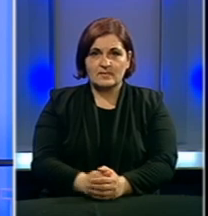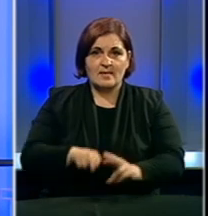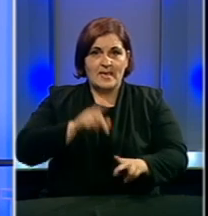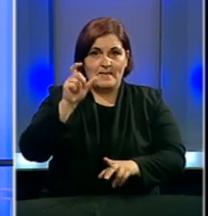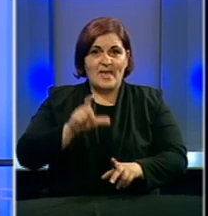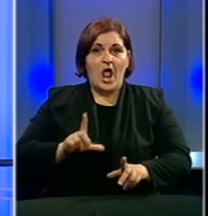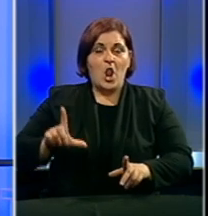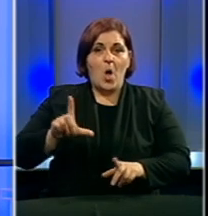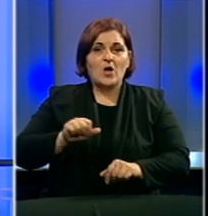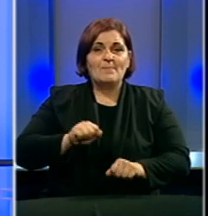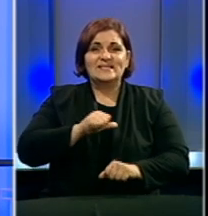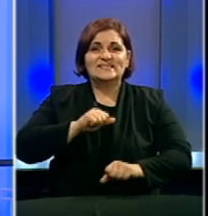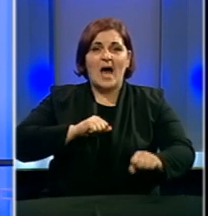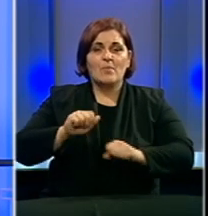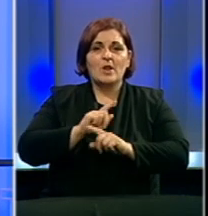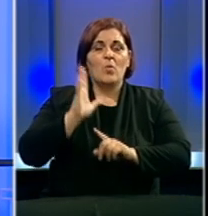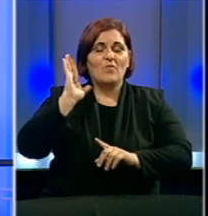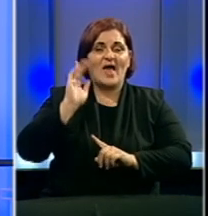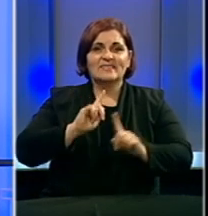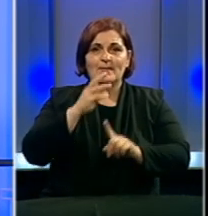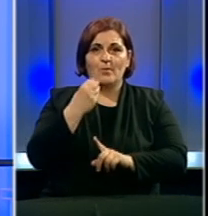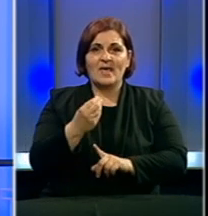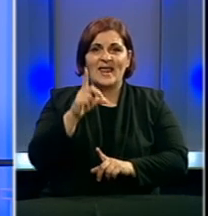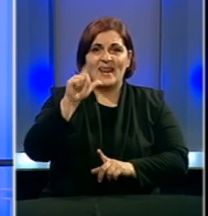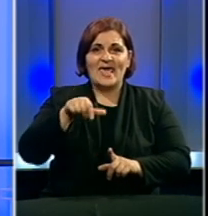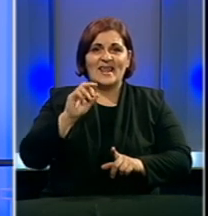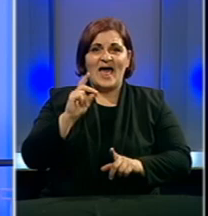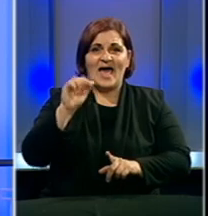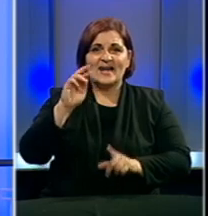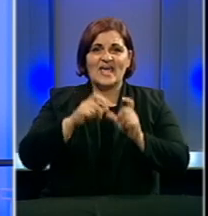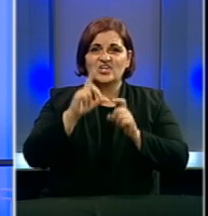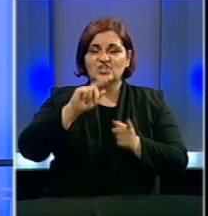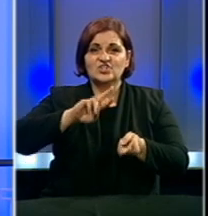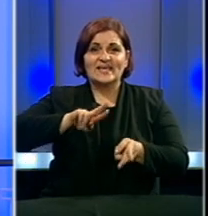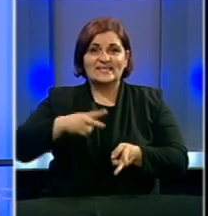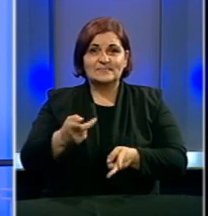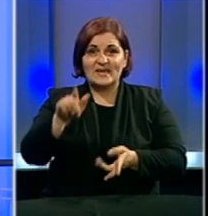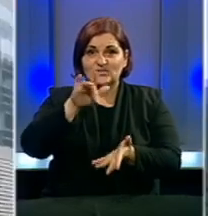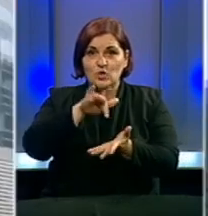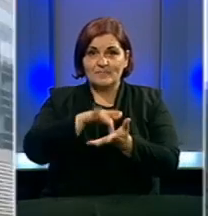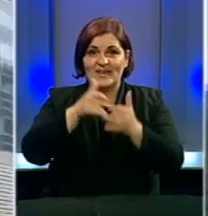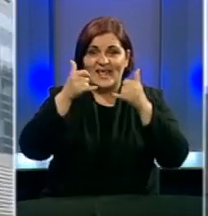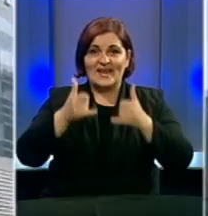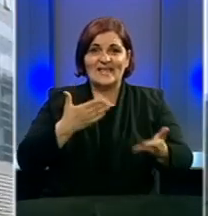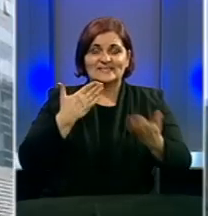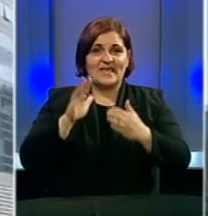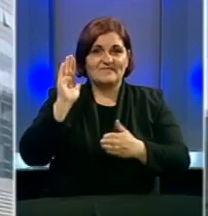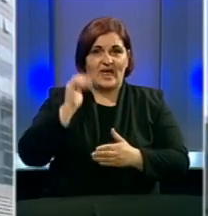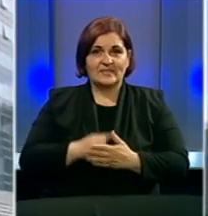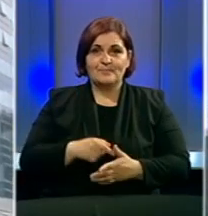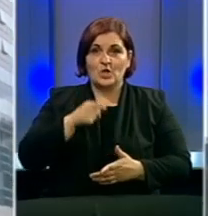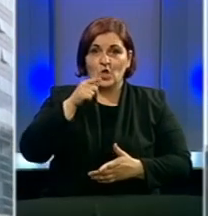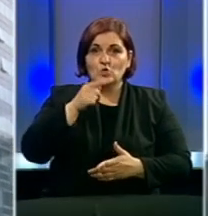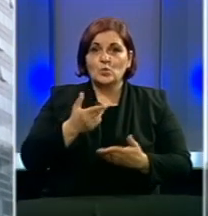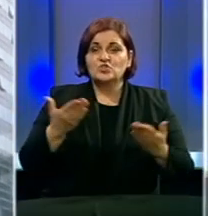Ministar lokalne uprave i samouprave u vladi Republike Srpske Ilajla Rešić smijenjena je sa te pozicije na današnjoj sjednici vlade.